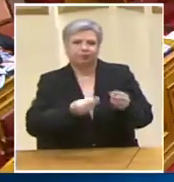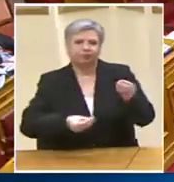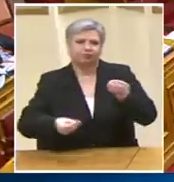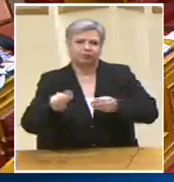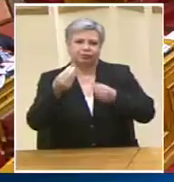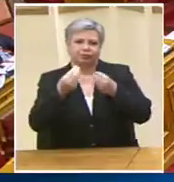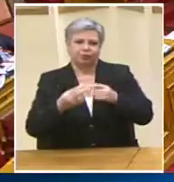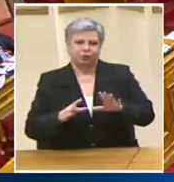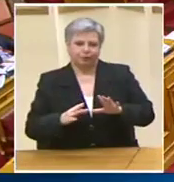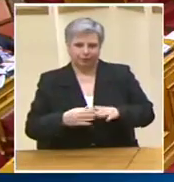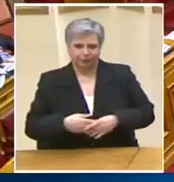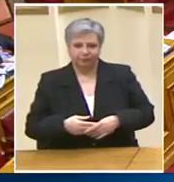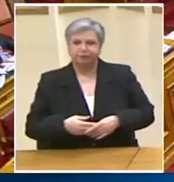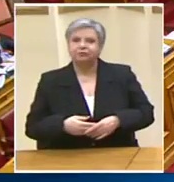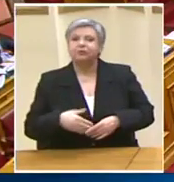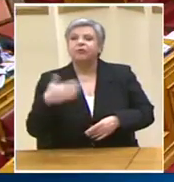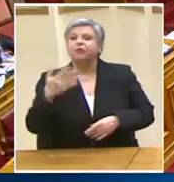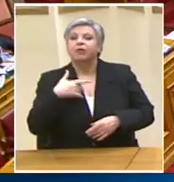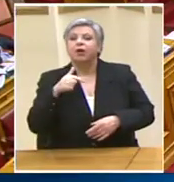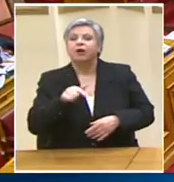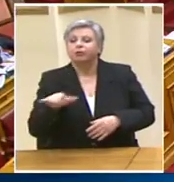Τοποθετήσατε Γενικό Γραμματέα Τουρισμού